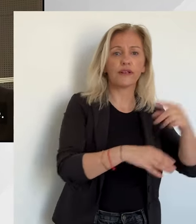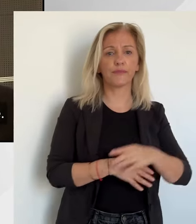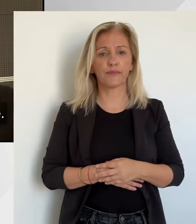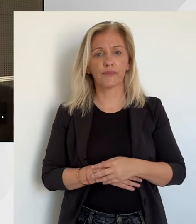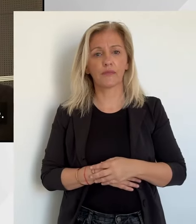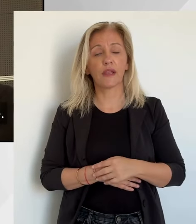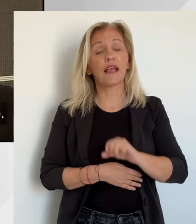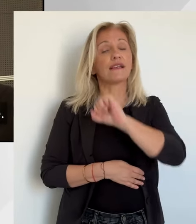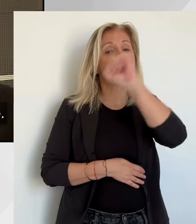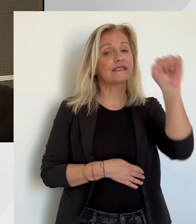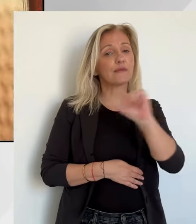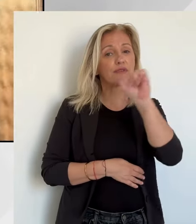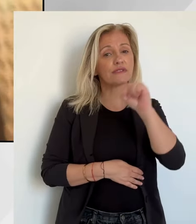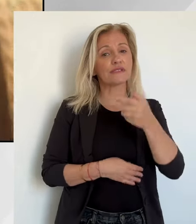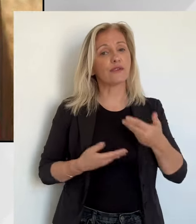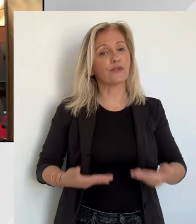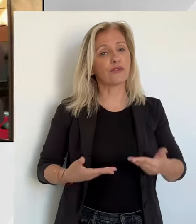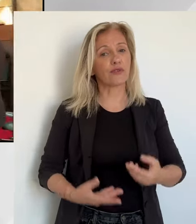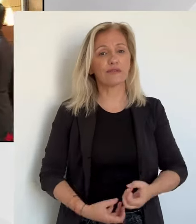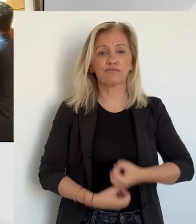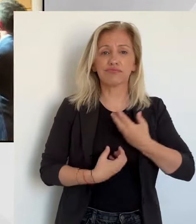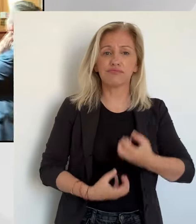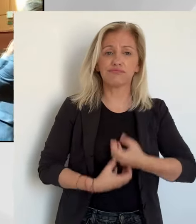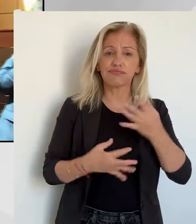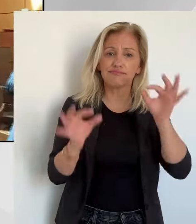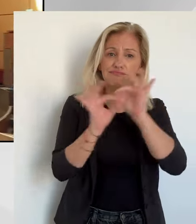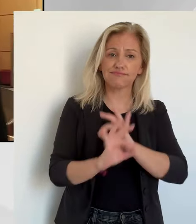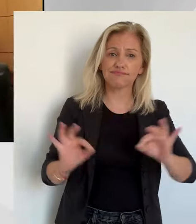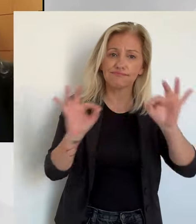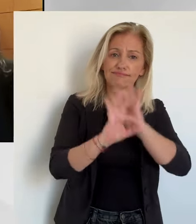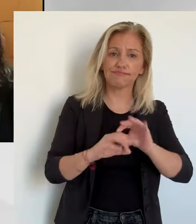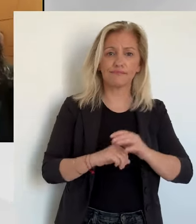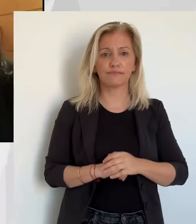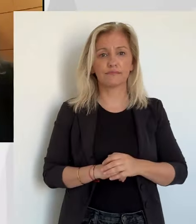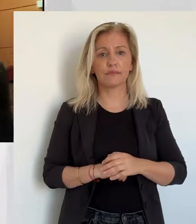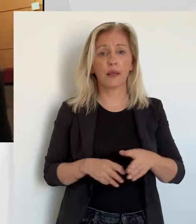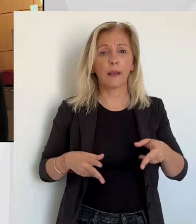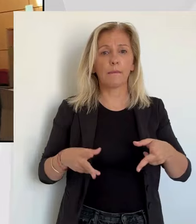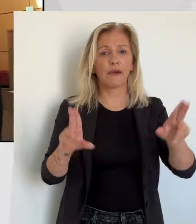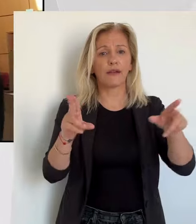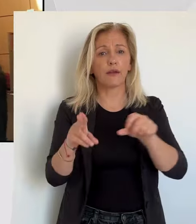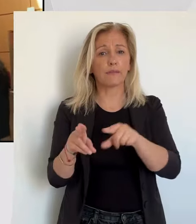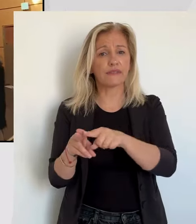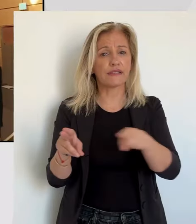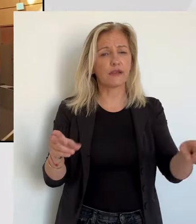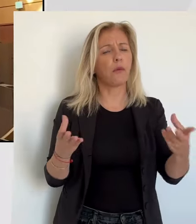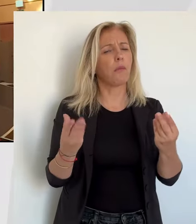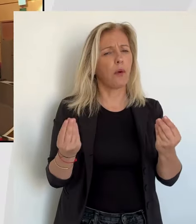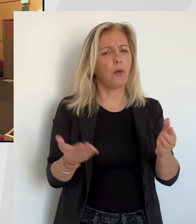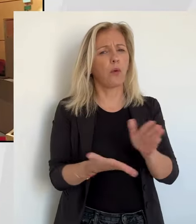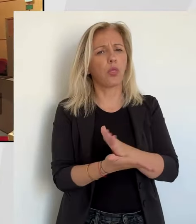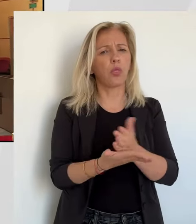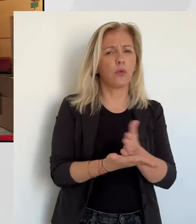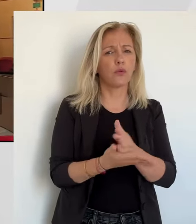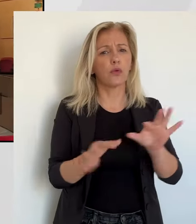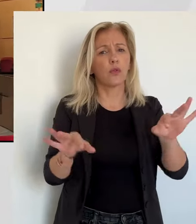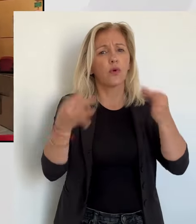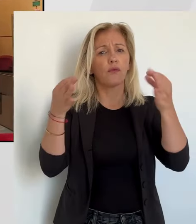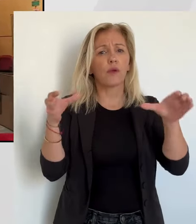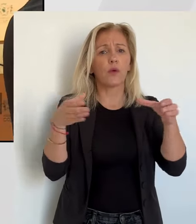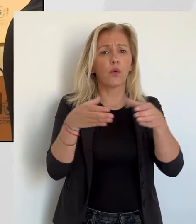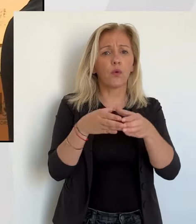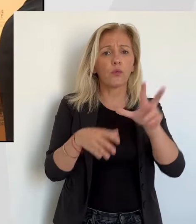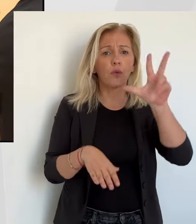l'Assemblée sera reconstituée. Gilles Simeone ne s'exprimera pas face caméra aujourd'hui. Une période d'incertitude s'ouvre. Trouver une